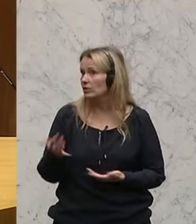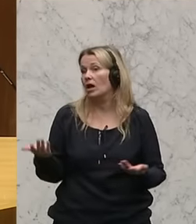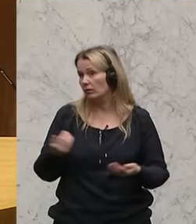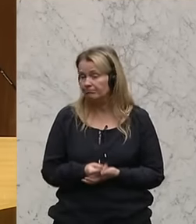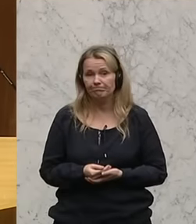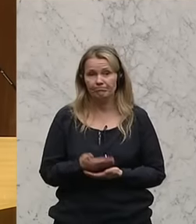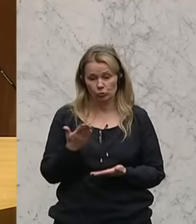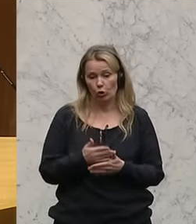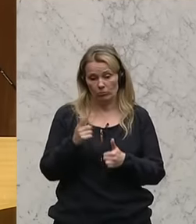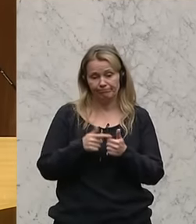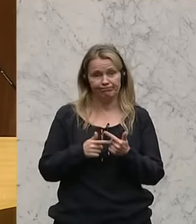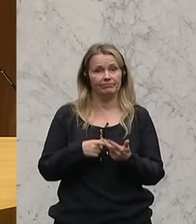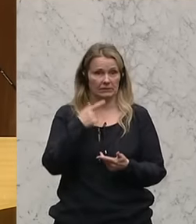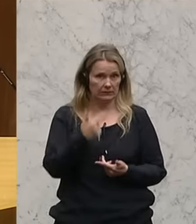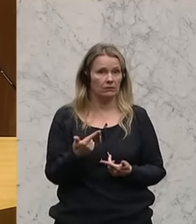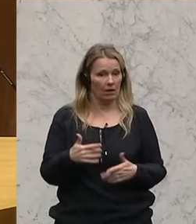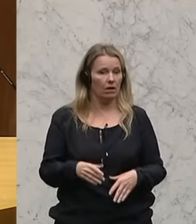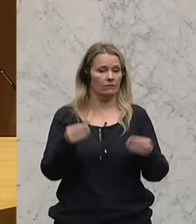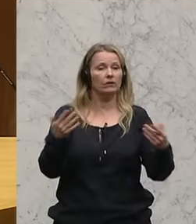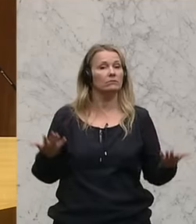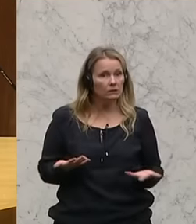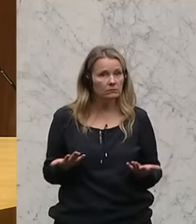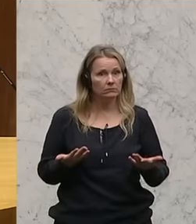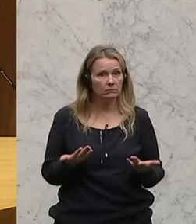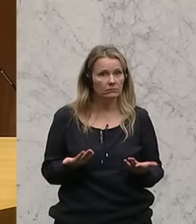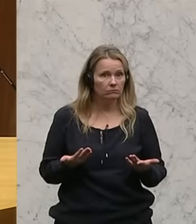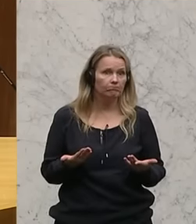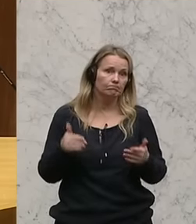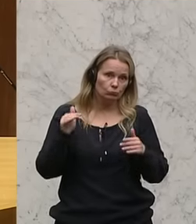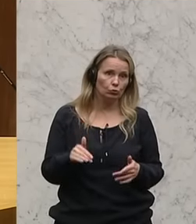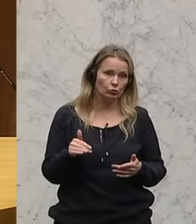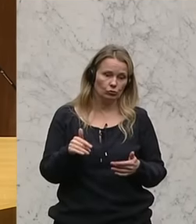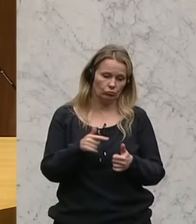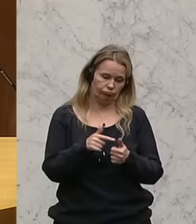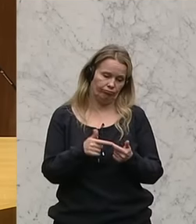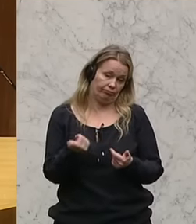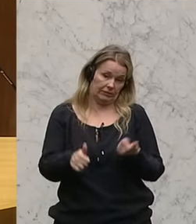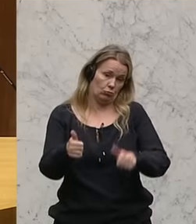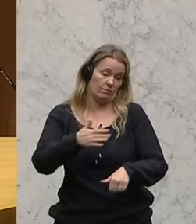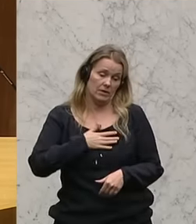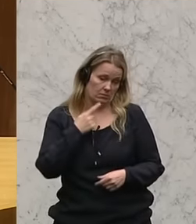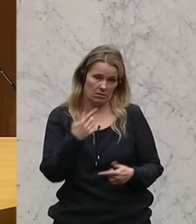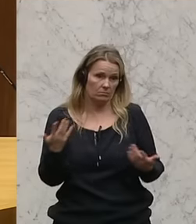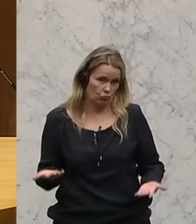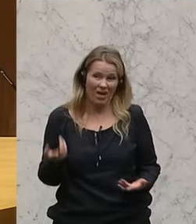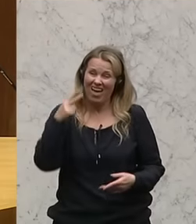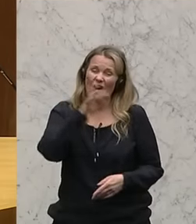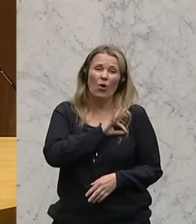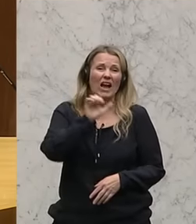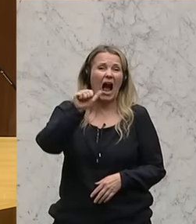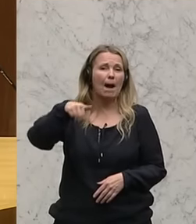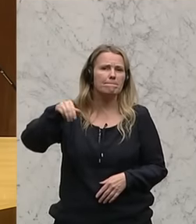mehrfach angesprochen gilt es zu Beginn einige Repliken von mir zu geben. Und der Kollege Amon